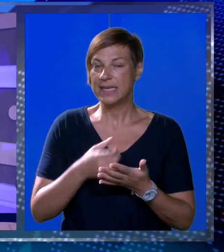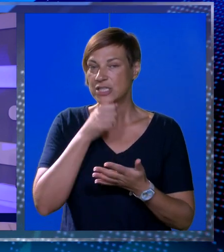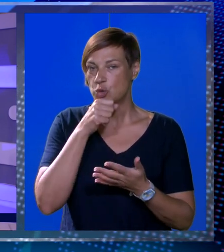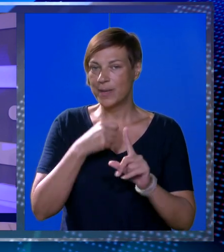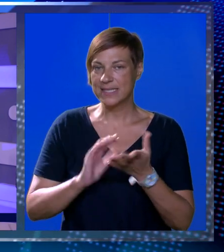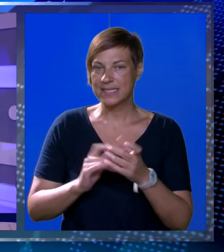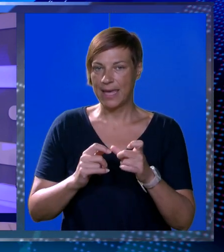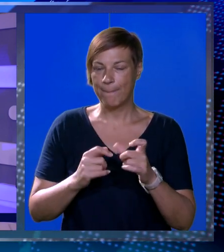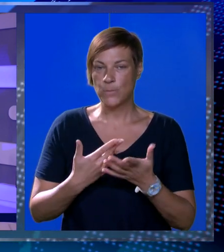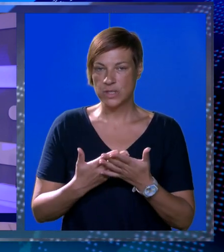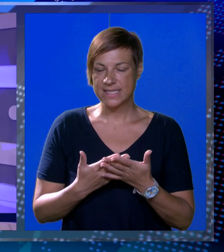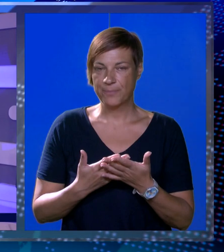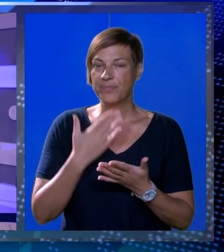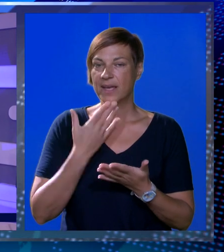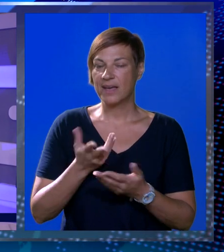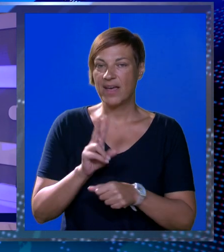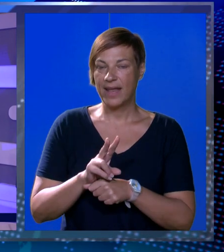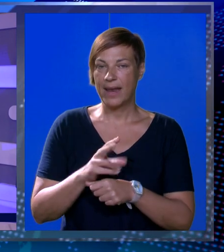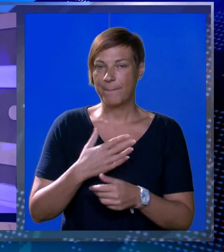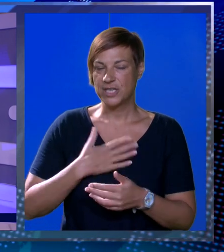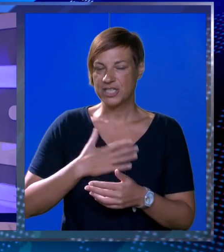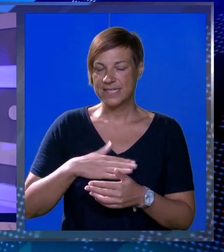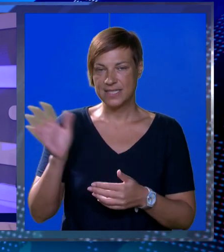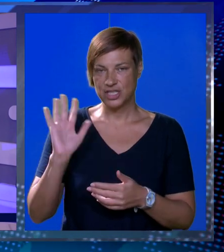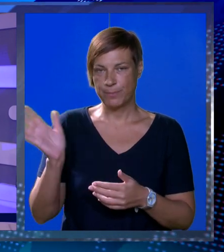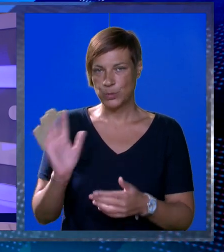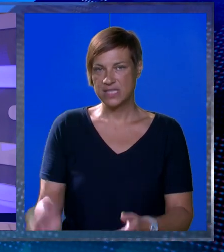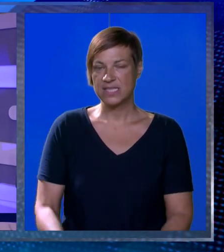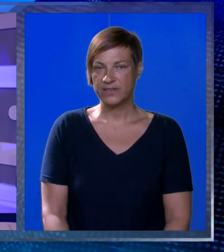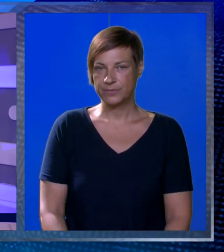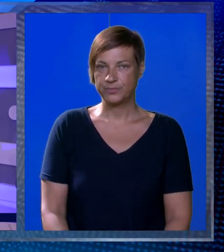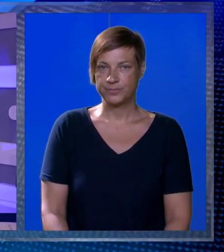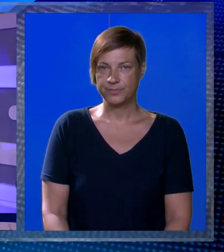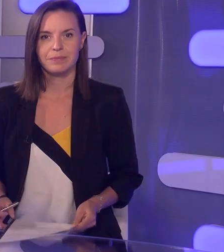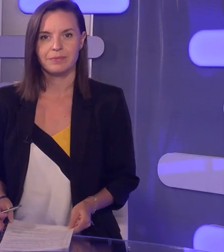sjedi emisija županijski impuls hvala vam na pažnji srdaćan pozdrav